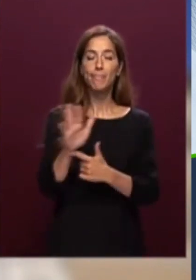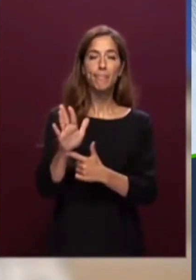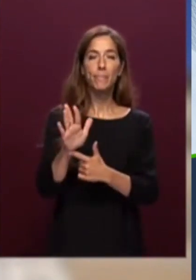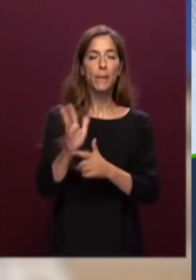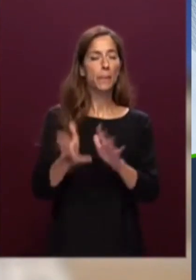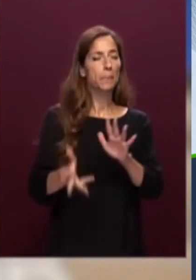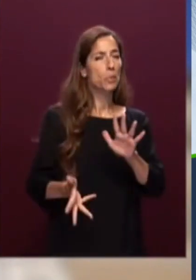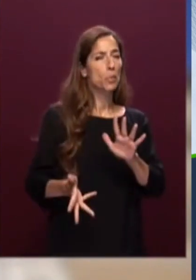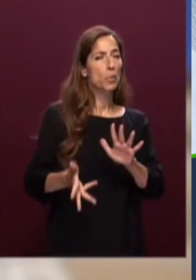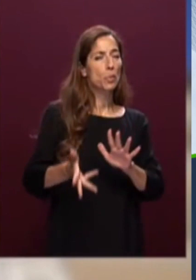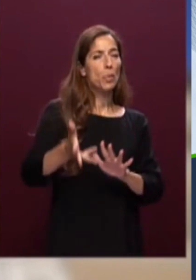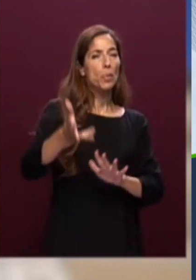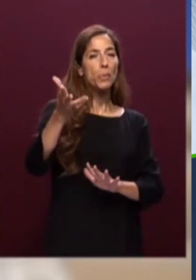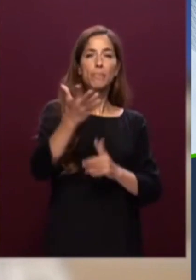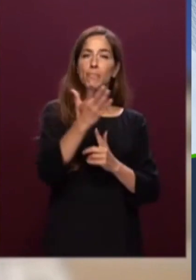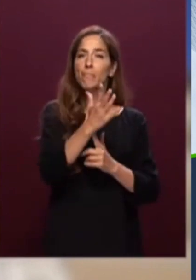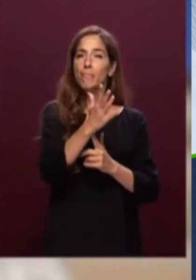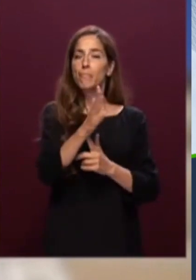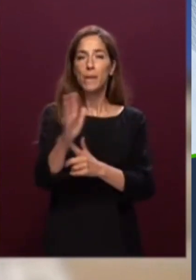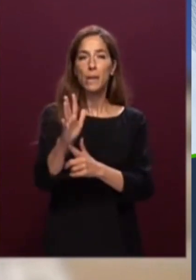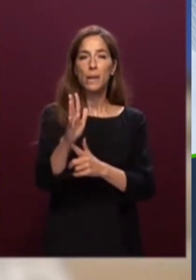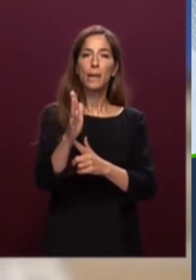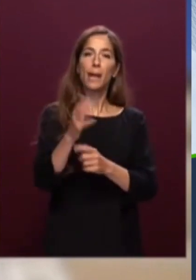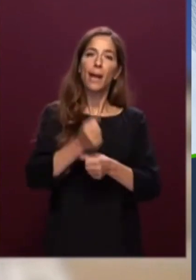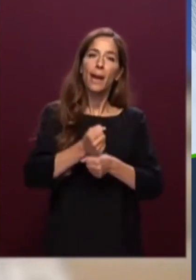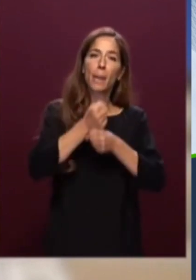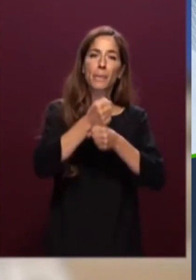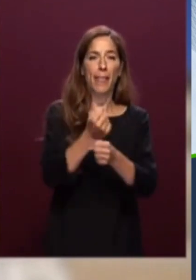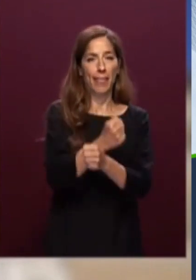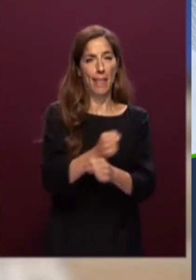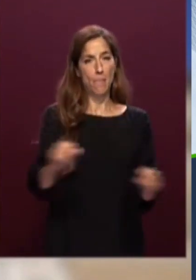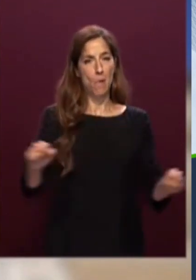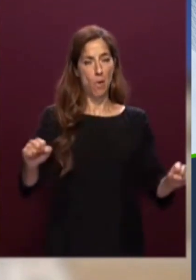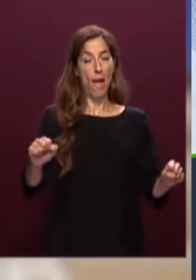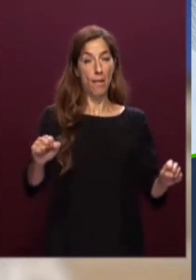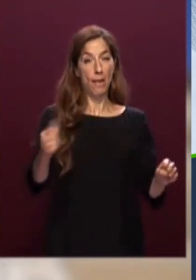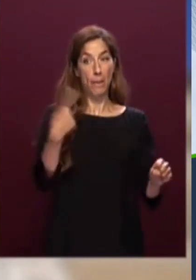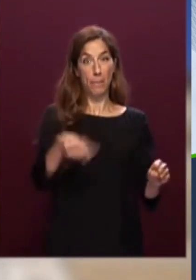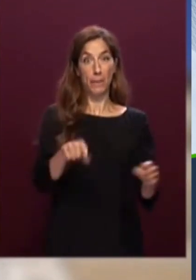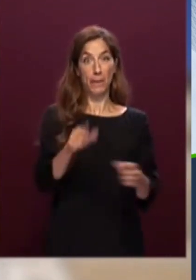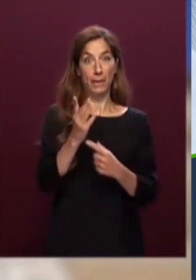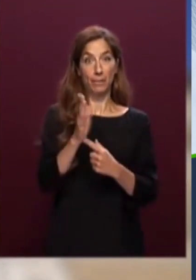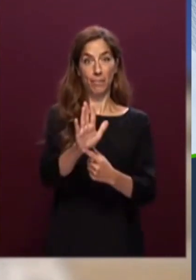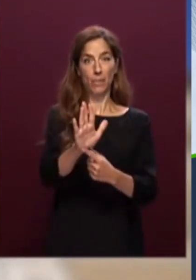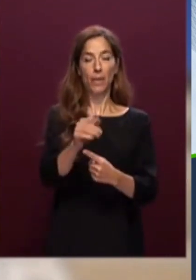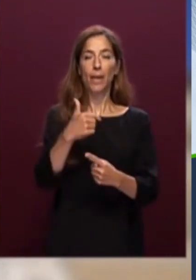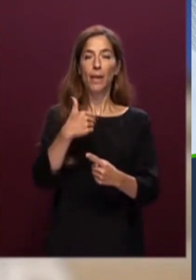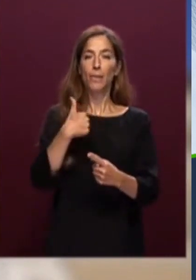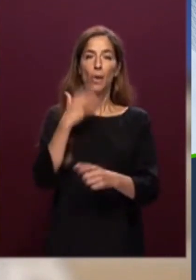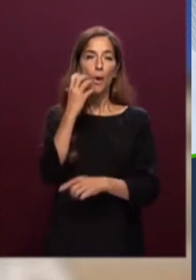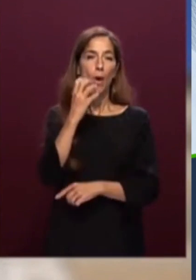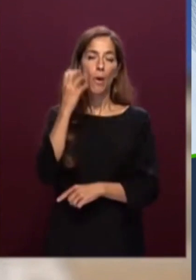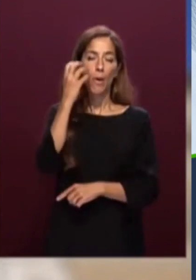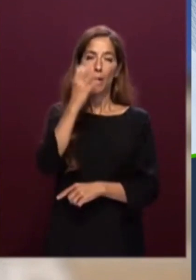della rappresentanza democratica e sarà un grande onore per me dirigere i lavori